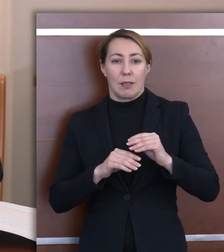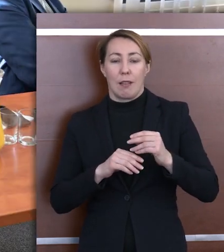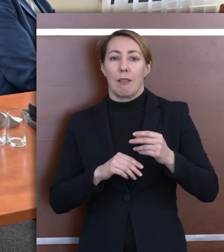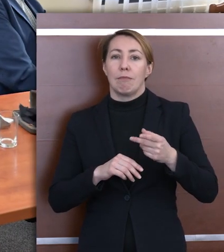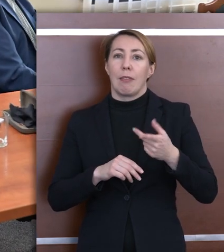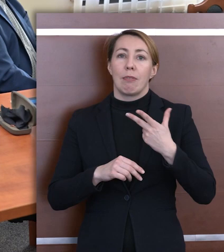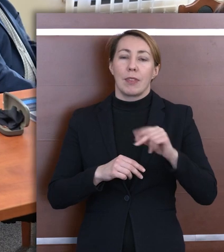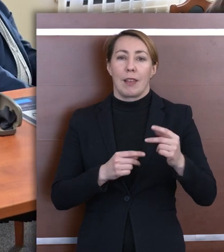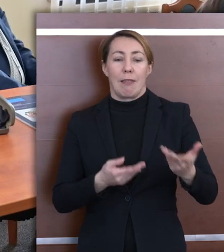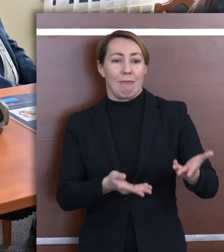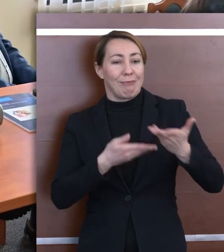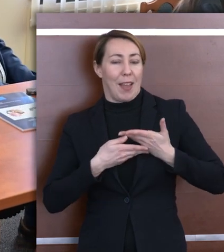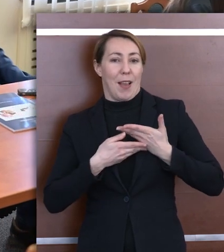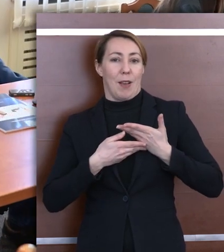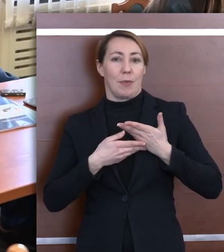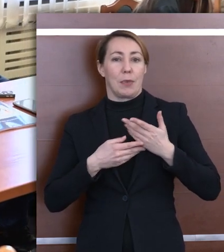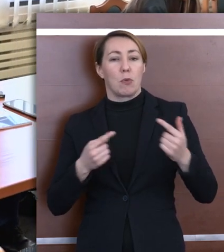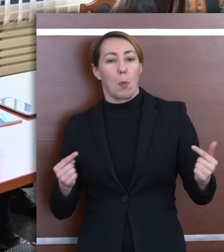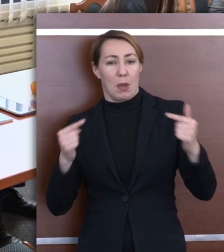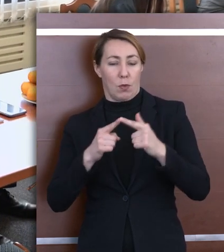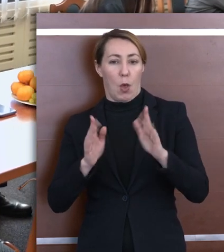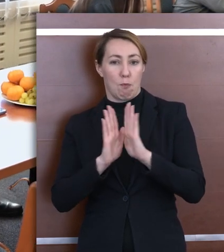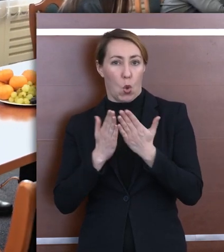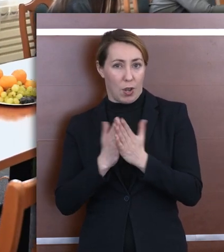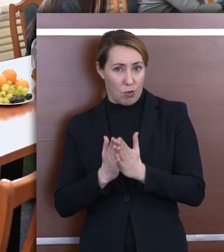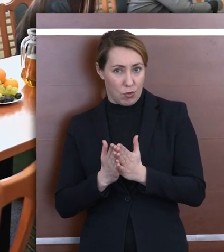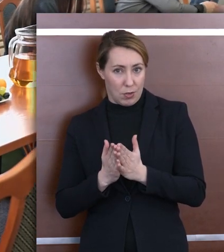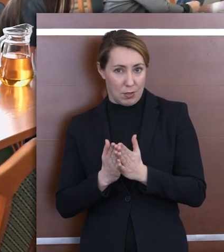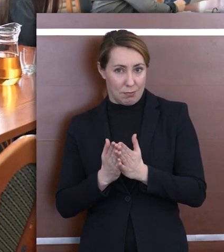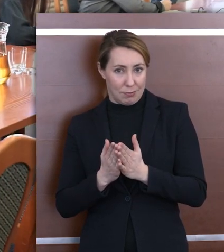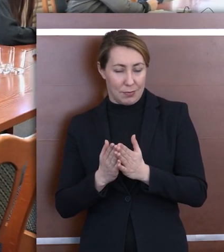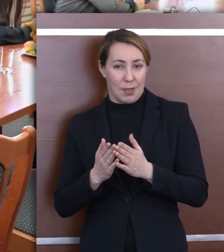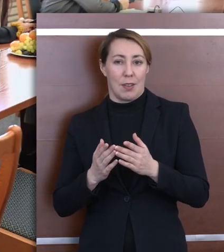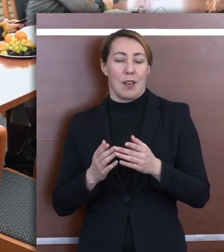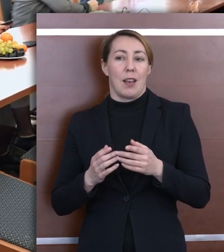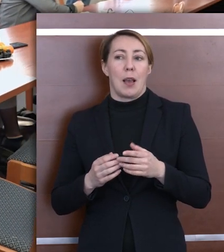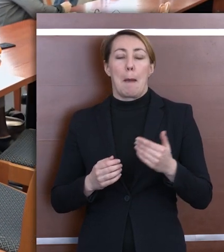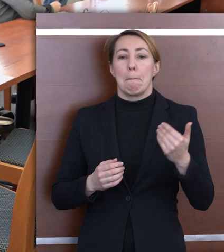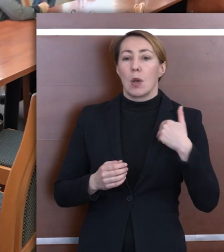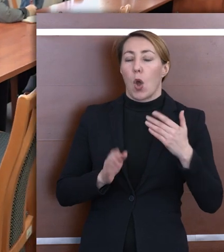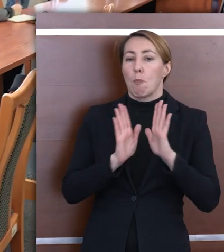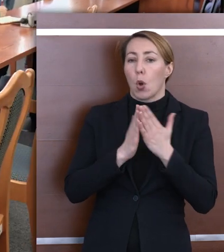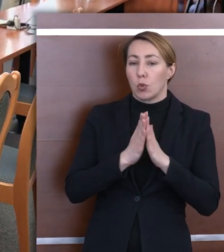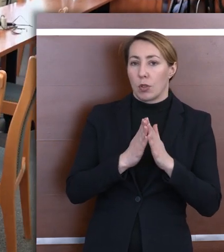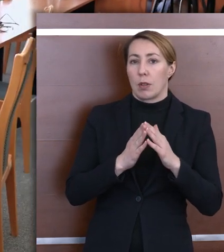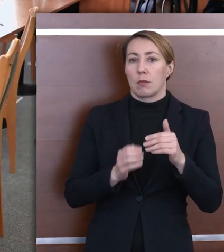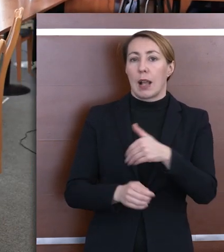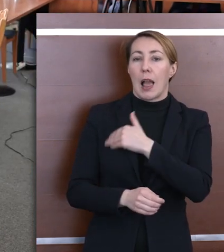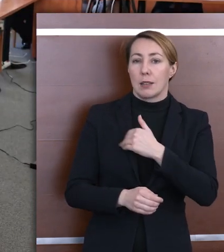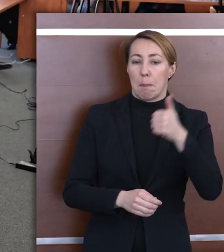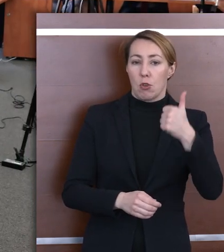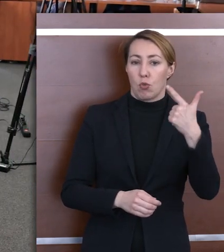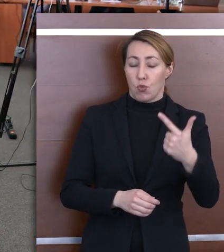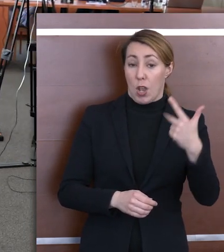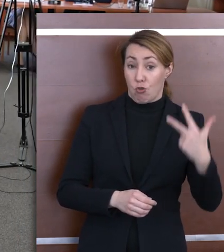dostosowanych do potrzeb uczniów niesłyszących podręczników. Były podręczniki dla uczniów klas pierwszych, drugich